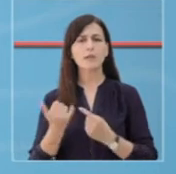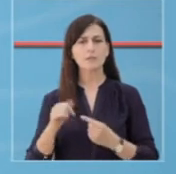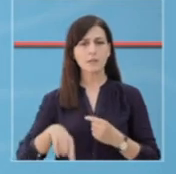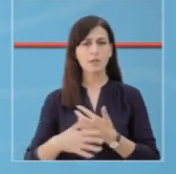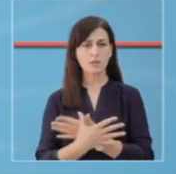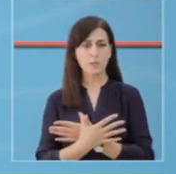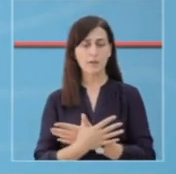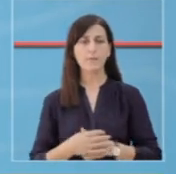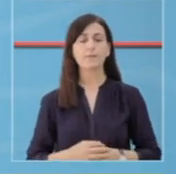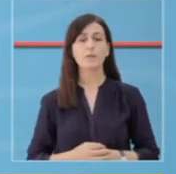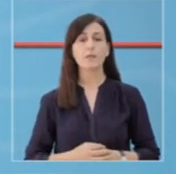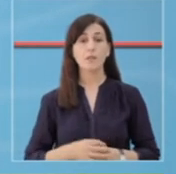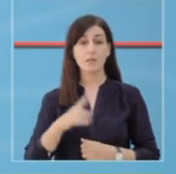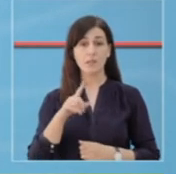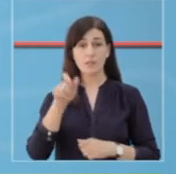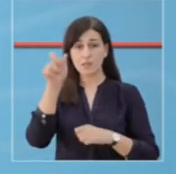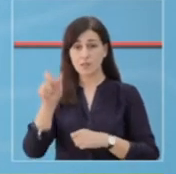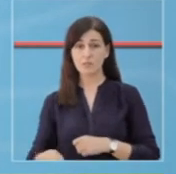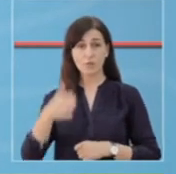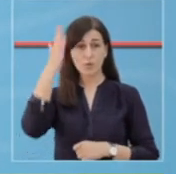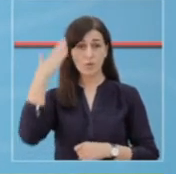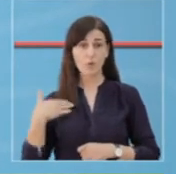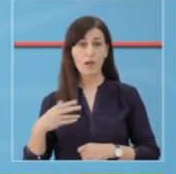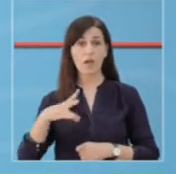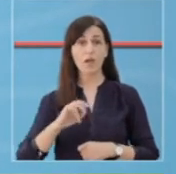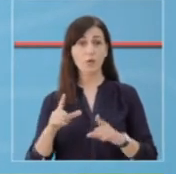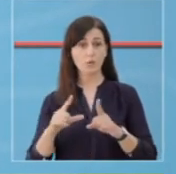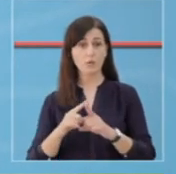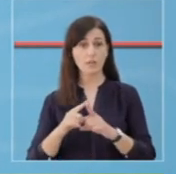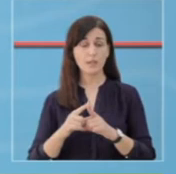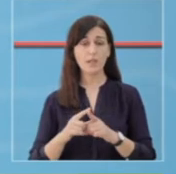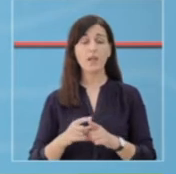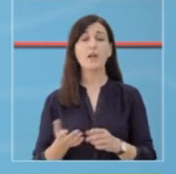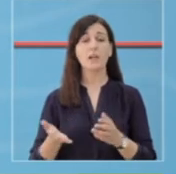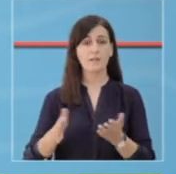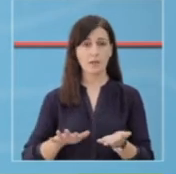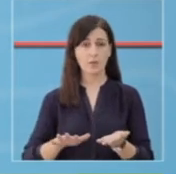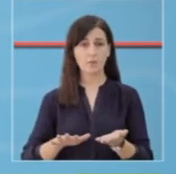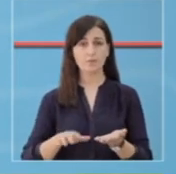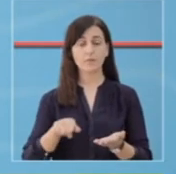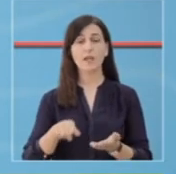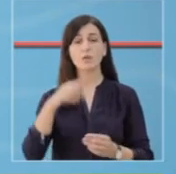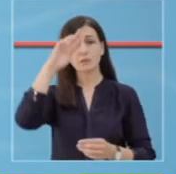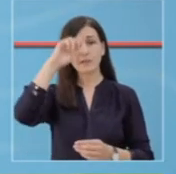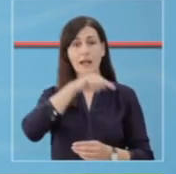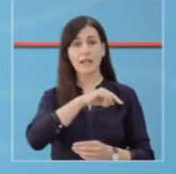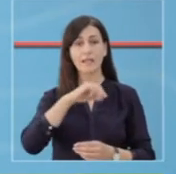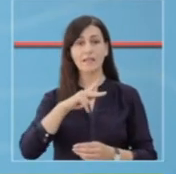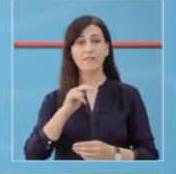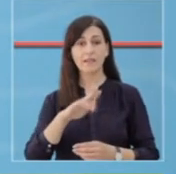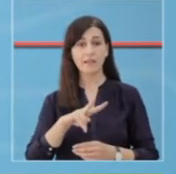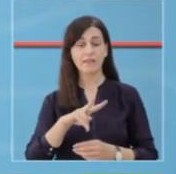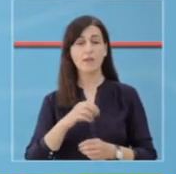Në 24 orët e fundit, një shtadjet vjeqare nga Durësi kanë të ruar jetë në spitalin infektiv, me gjithë mjekimin